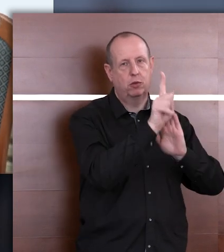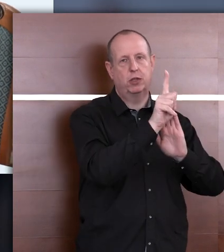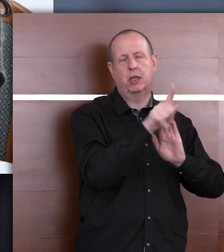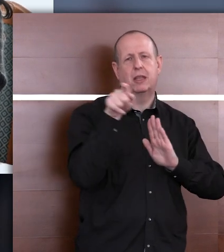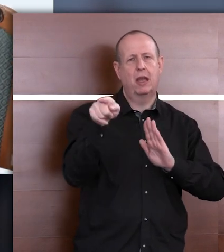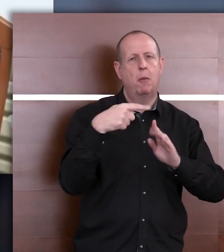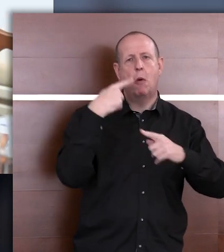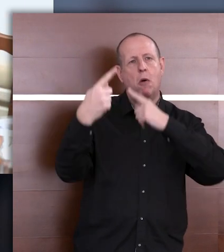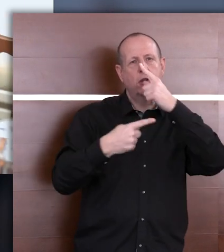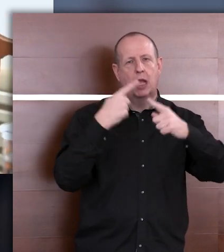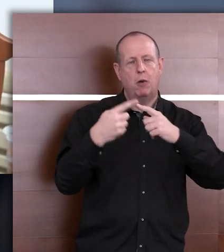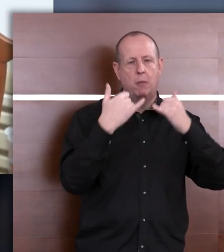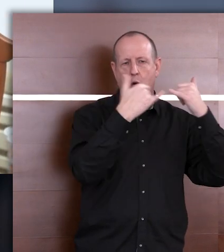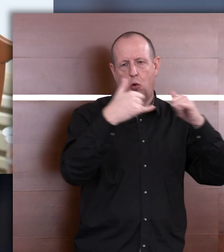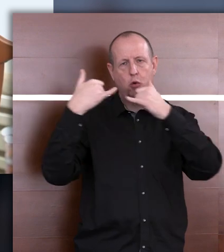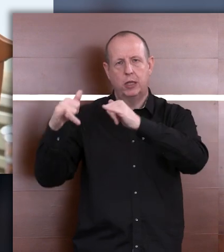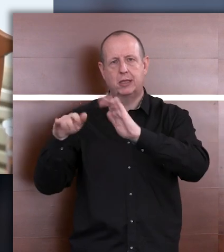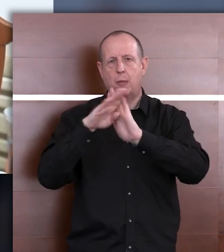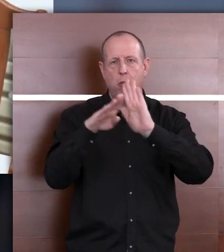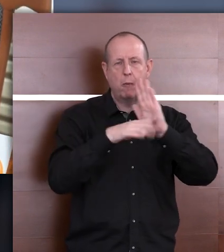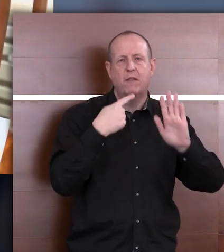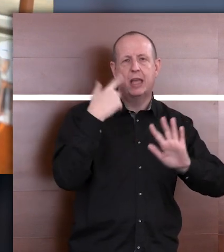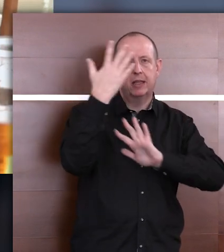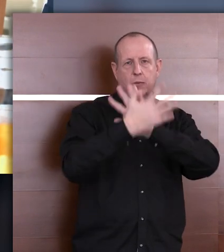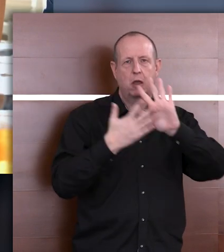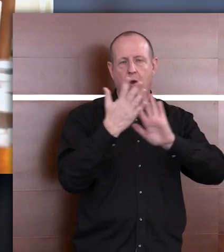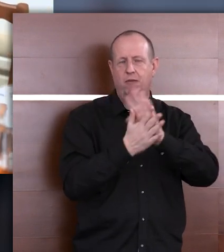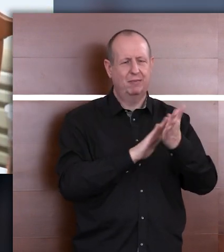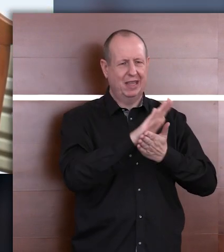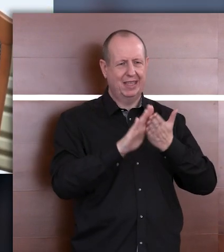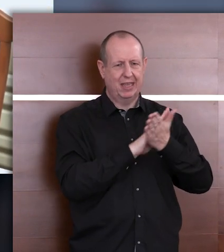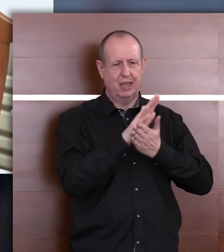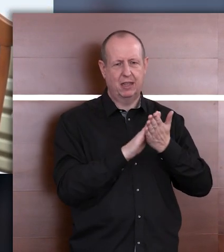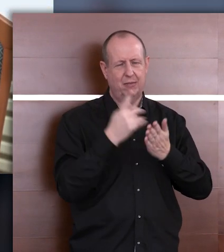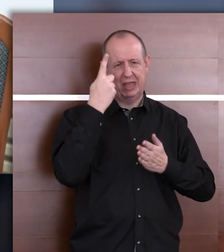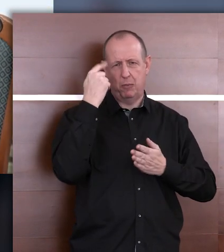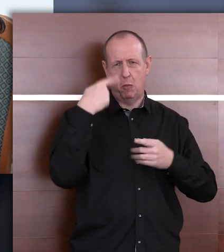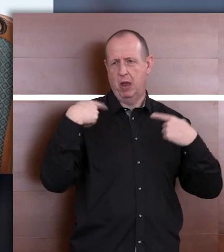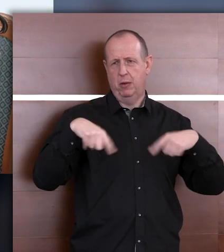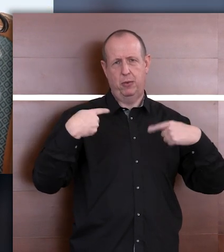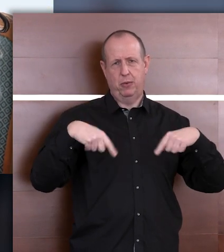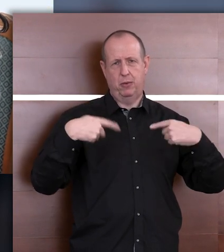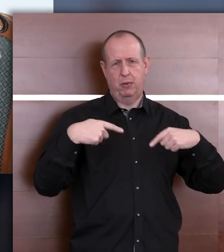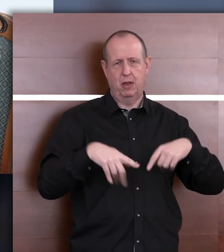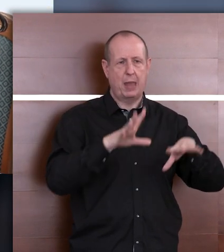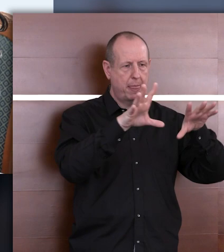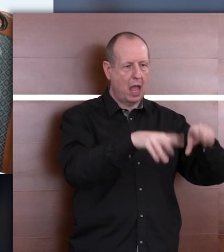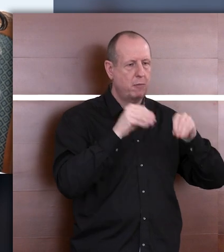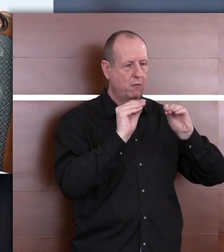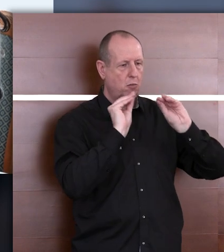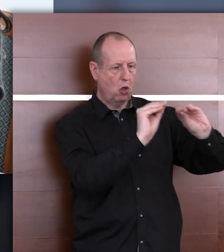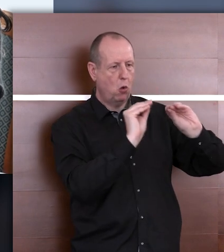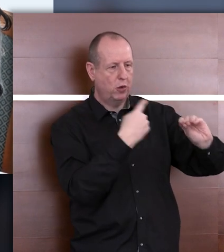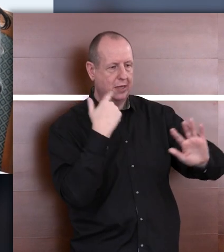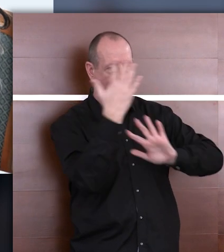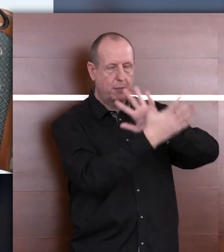różnicy programowej i tym języku migowym, że to tak, nikt na pewno nie pomyślał, żeby właśnie najpierw nauczyć te dzieci migać, a